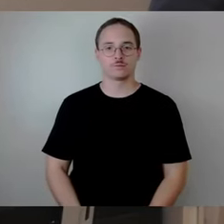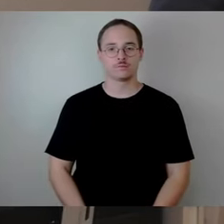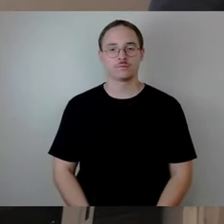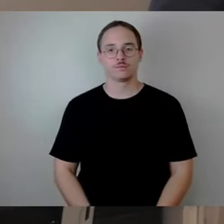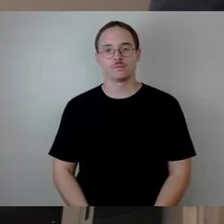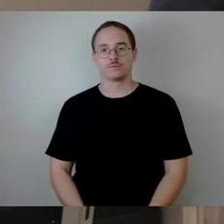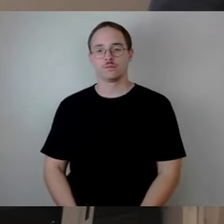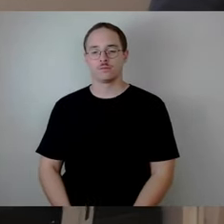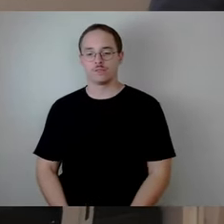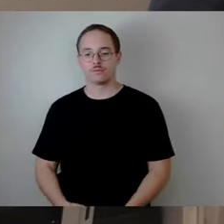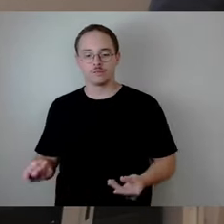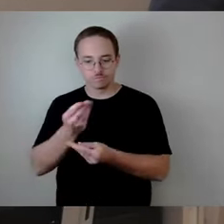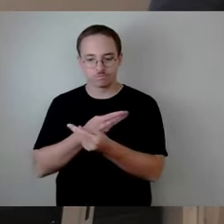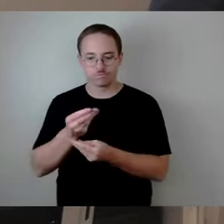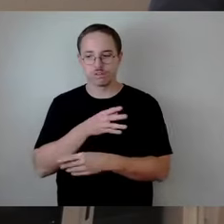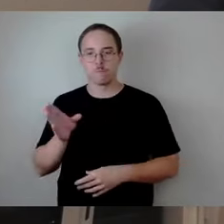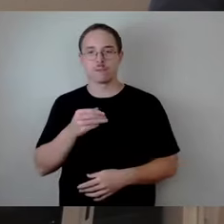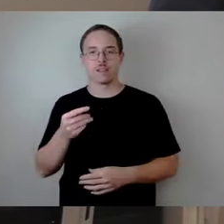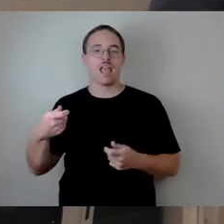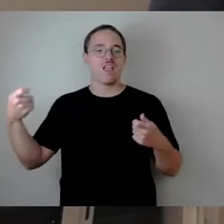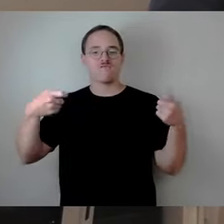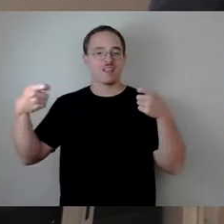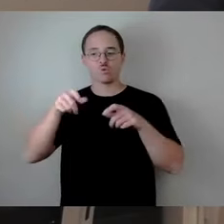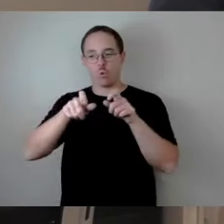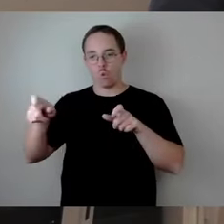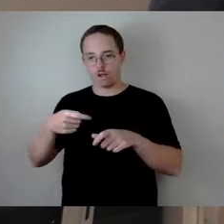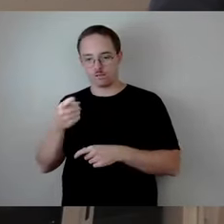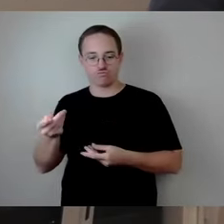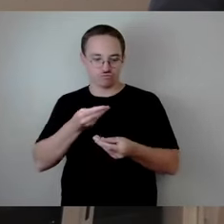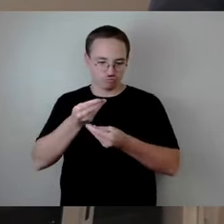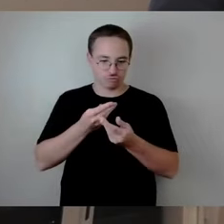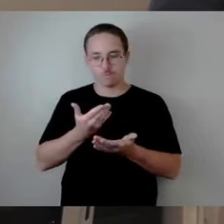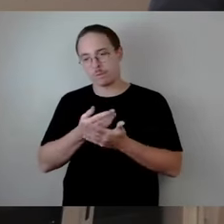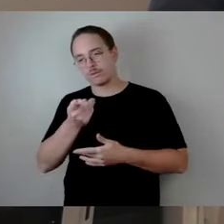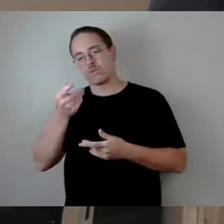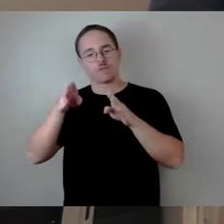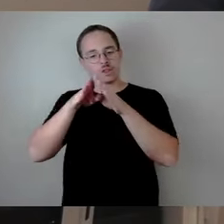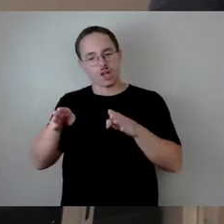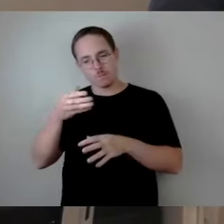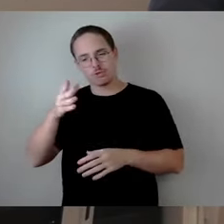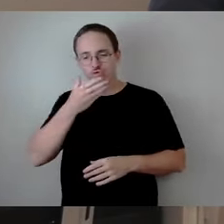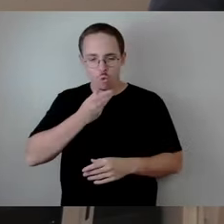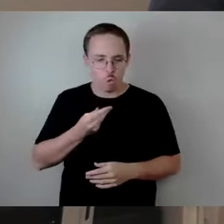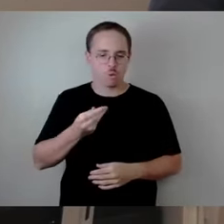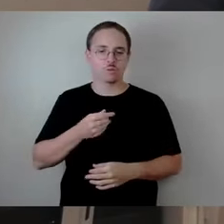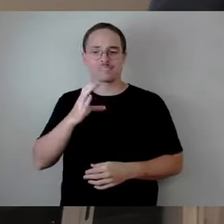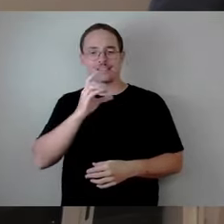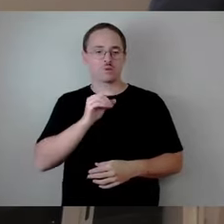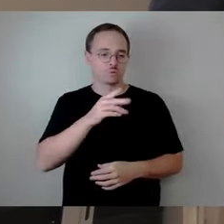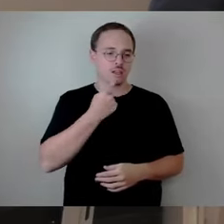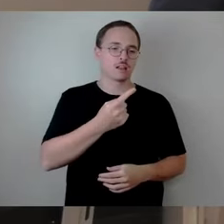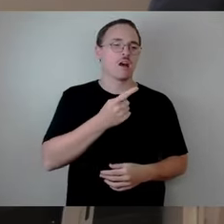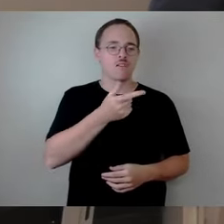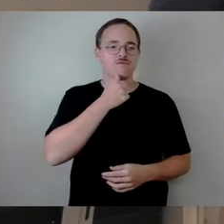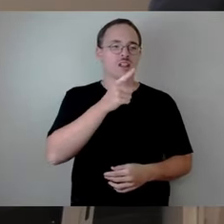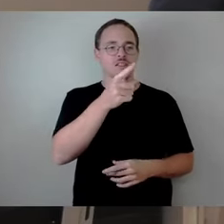mit den Investoren, wir sagen, ja, könntest das Dach nicht mal ein bisschen schöner machen oder wie die CDU sagt, wir hätten gerne architektonisch irgendwas anderes oder jemand